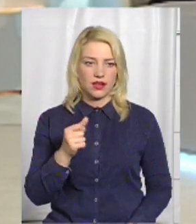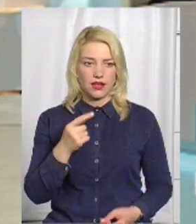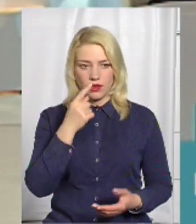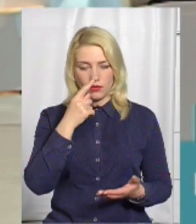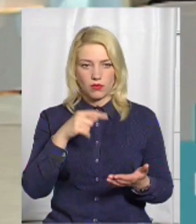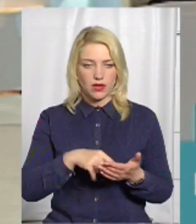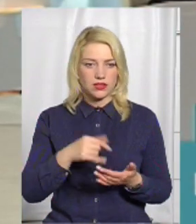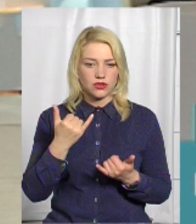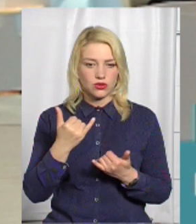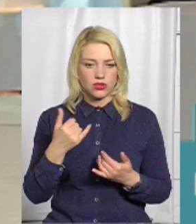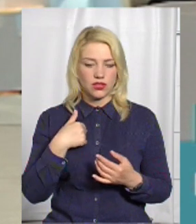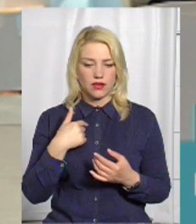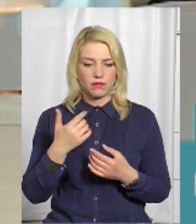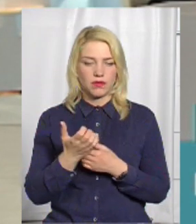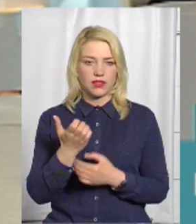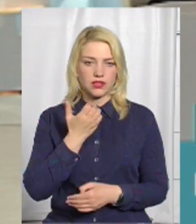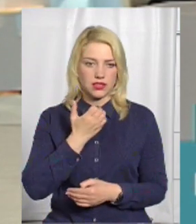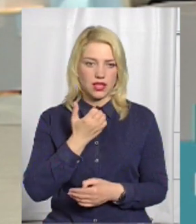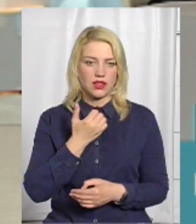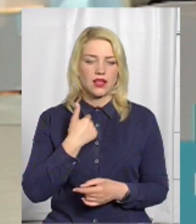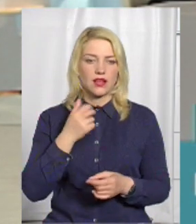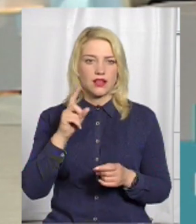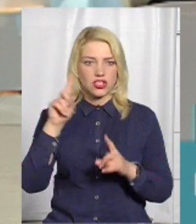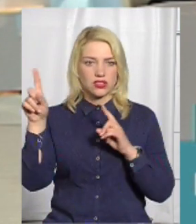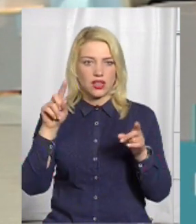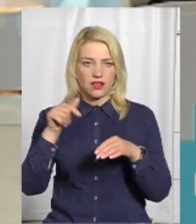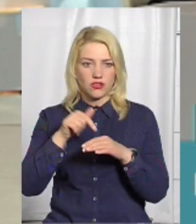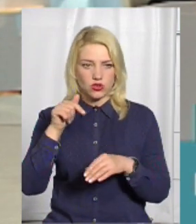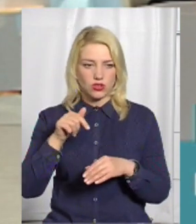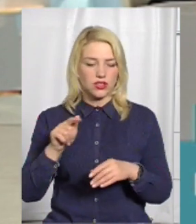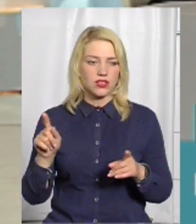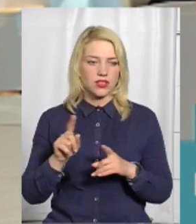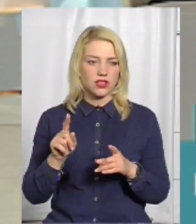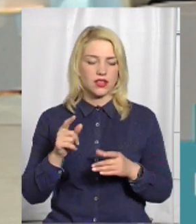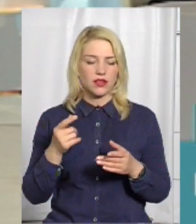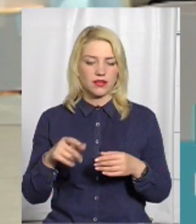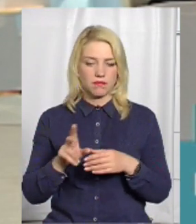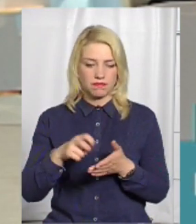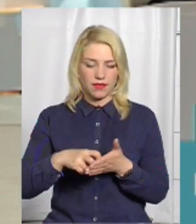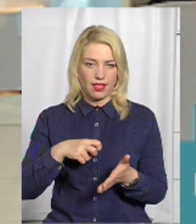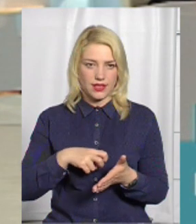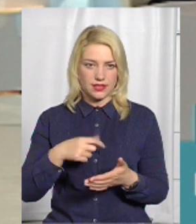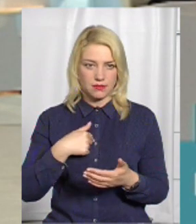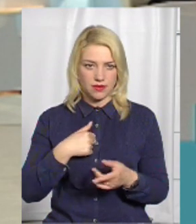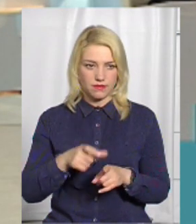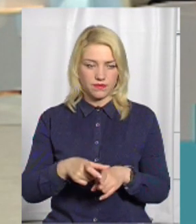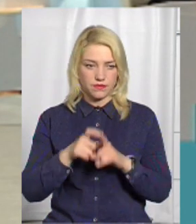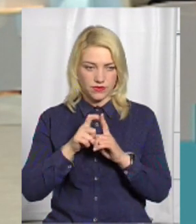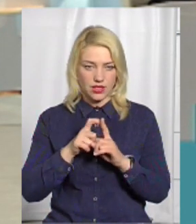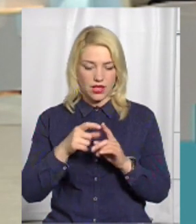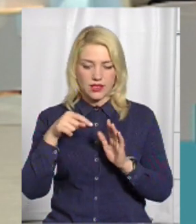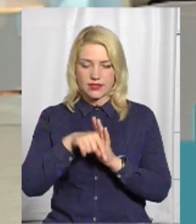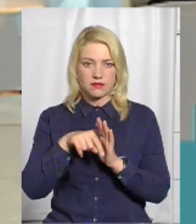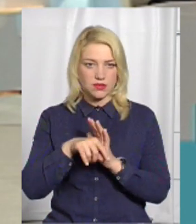зірки, напевно, склалися, вони прям відчувалися, сьогодні в нас ефір буде, приходить такий лист абсолютно такого змісту